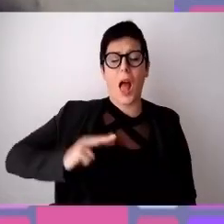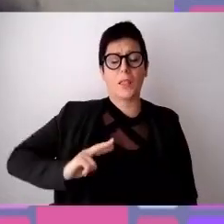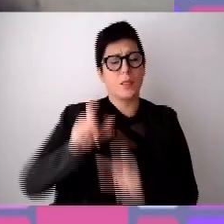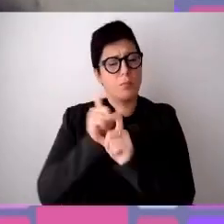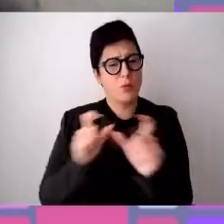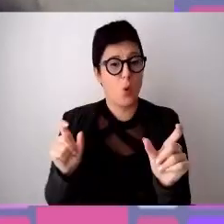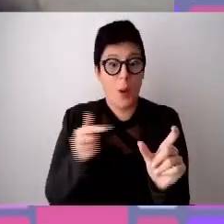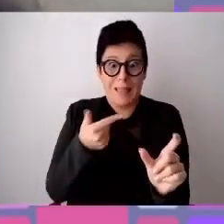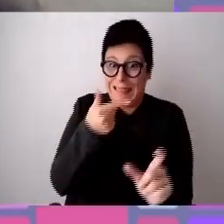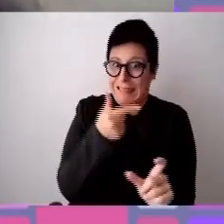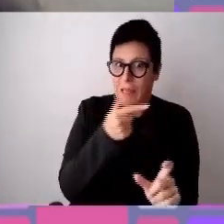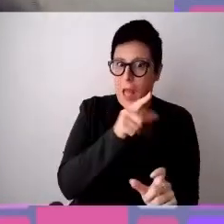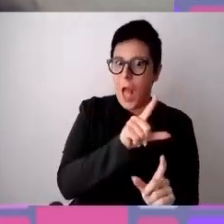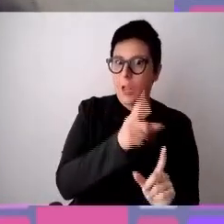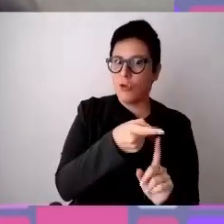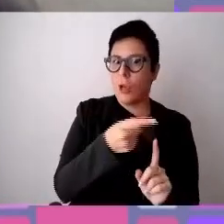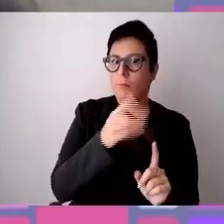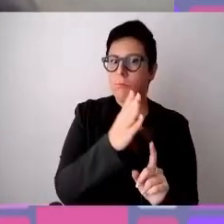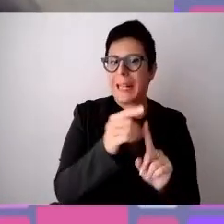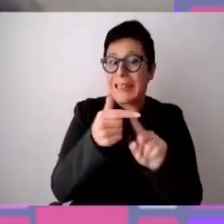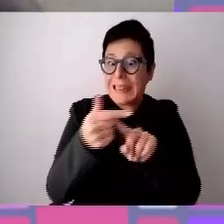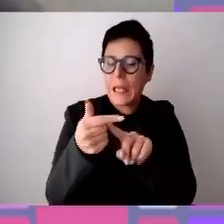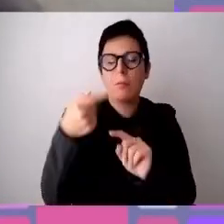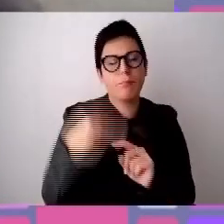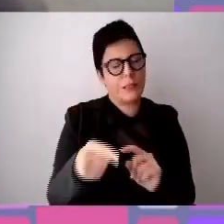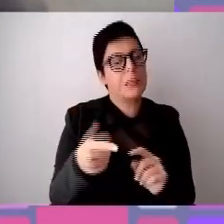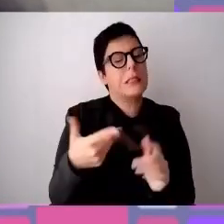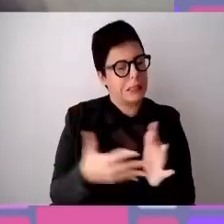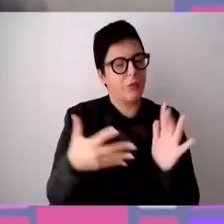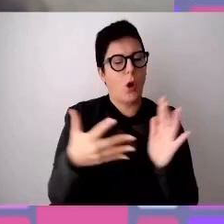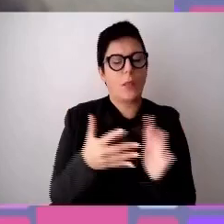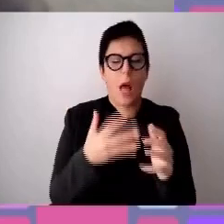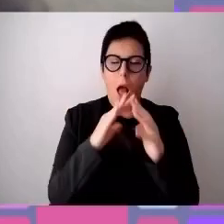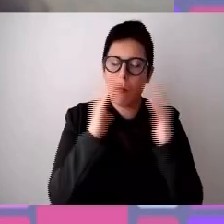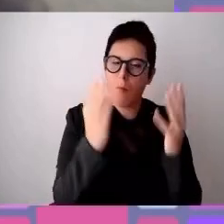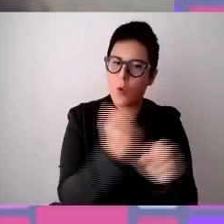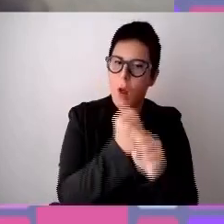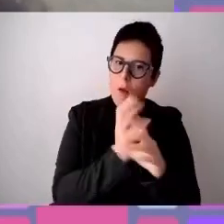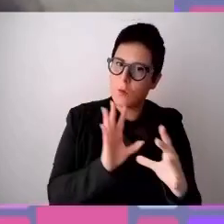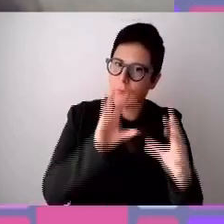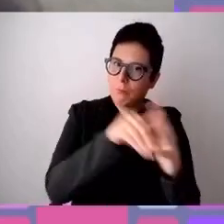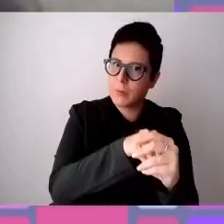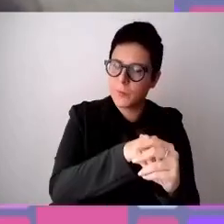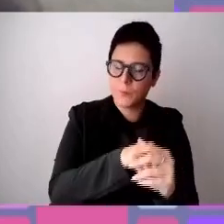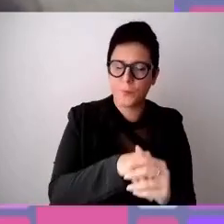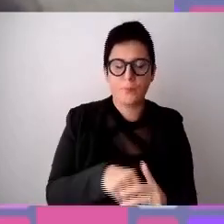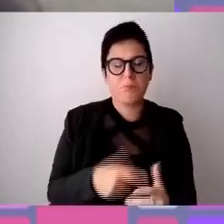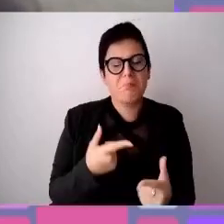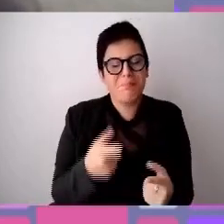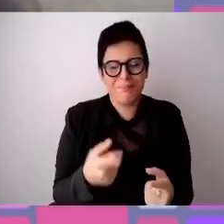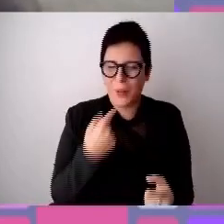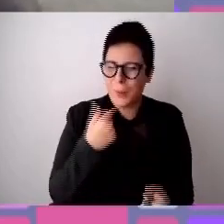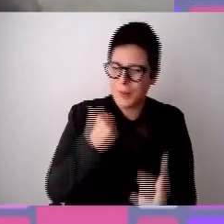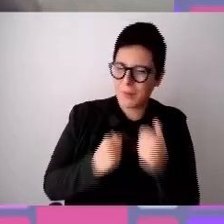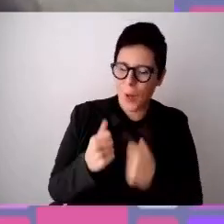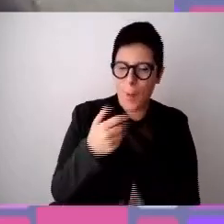una partnership che ci ha portato già a analizzare la survey di cui appunto